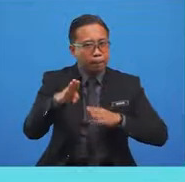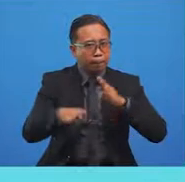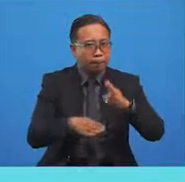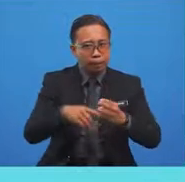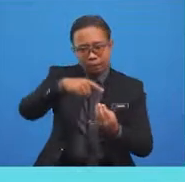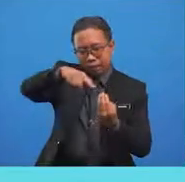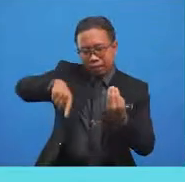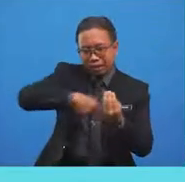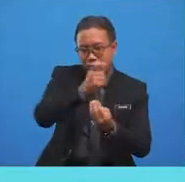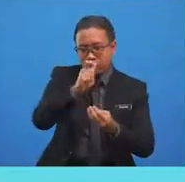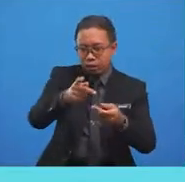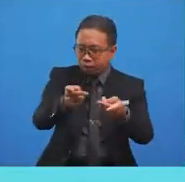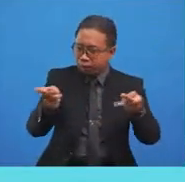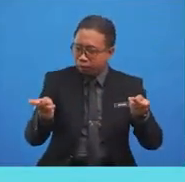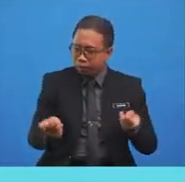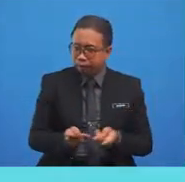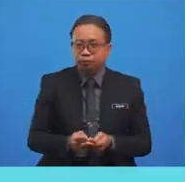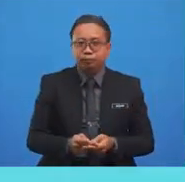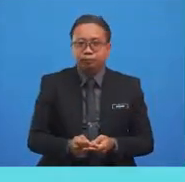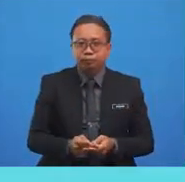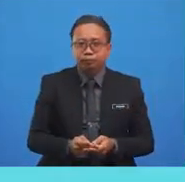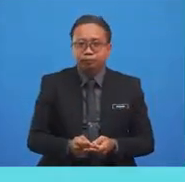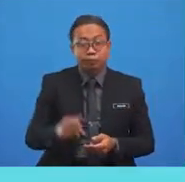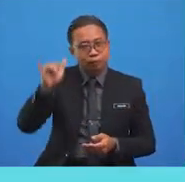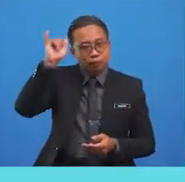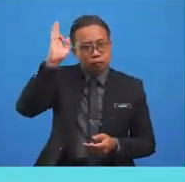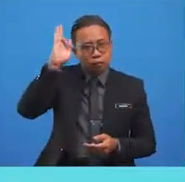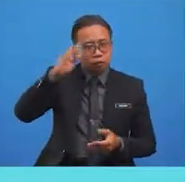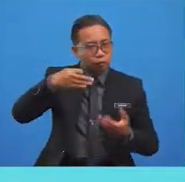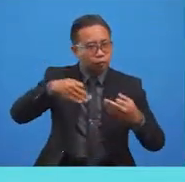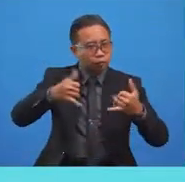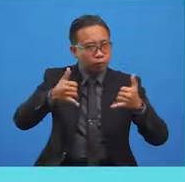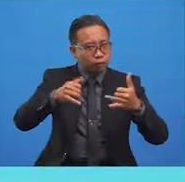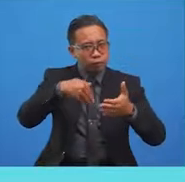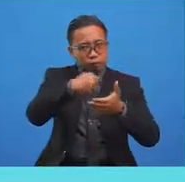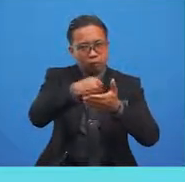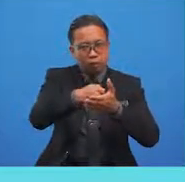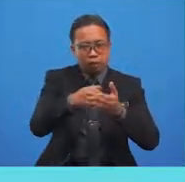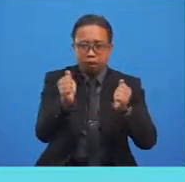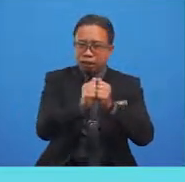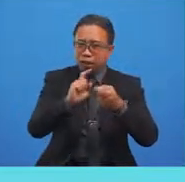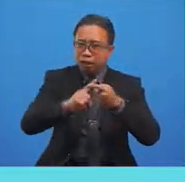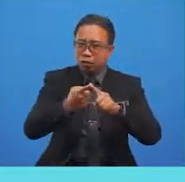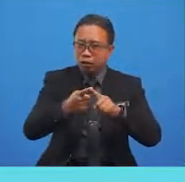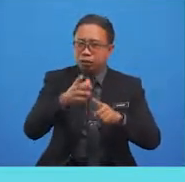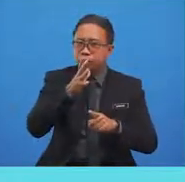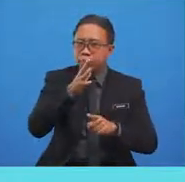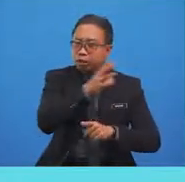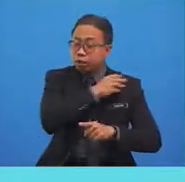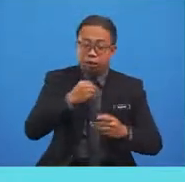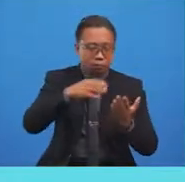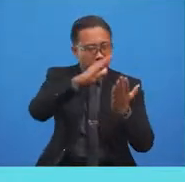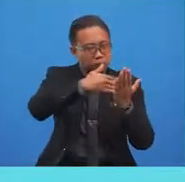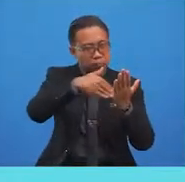with Mama. Yusuf plays football with his friends. Papa and Aliyah paint a